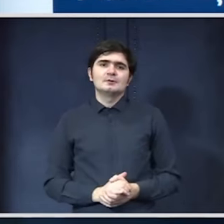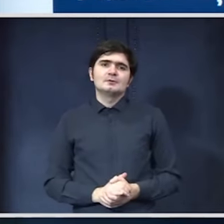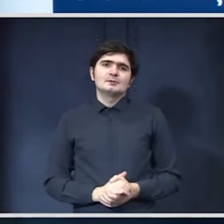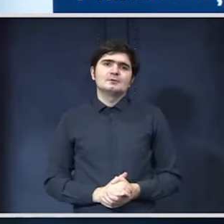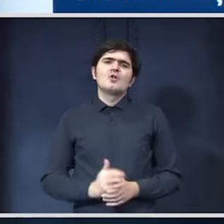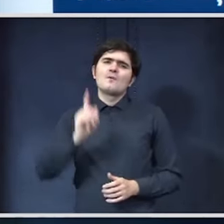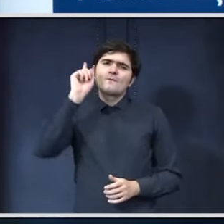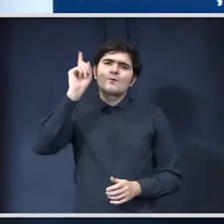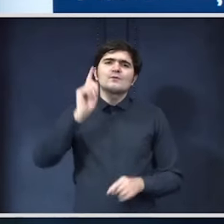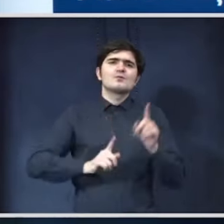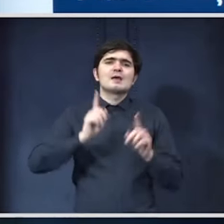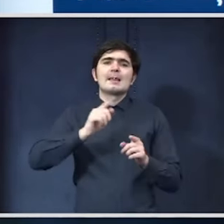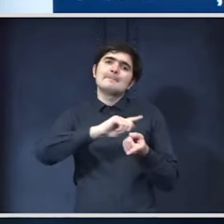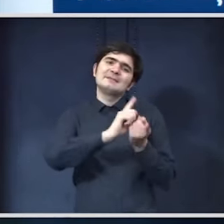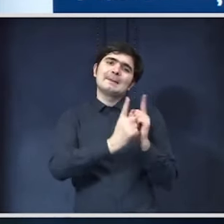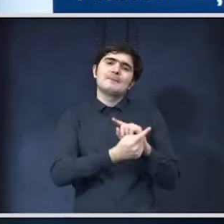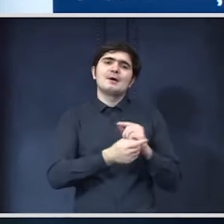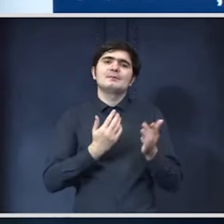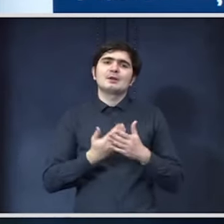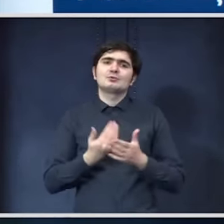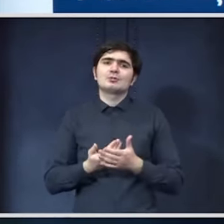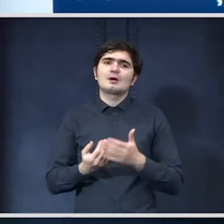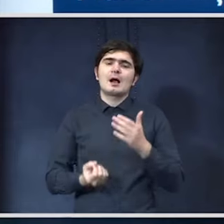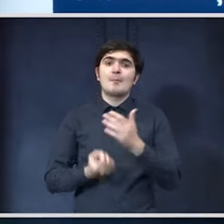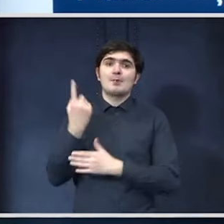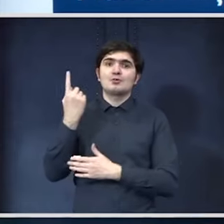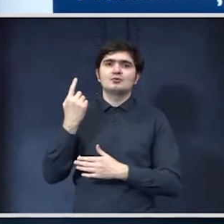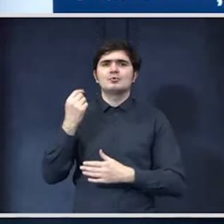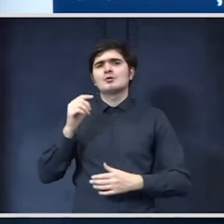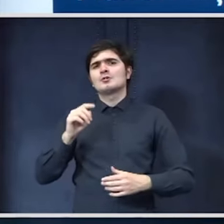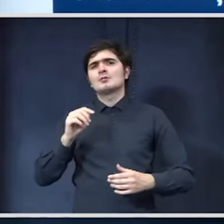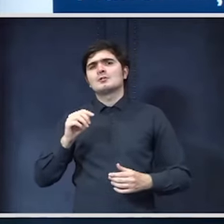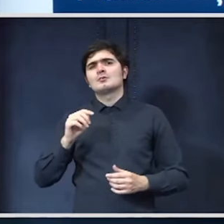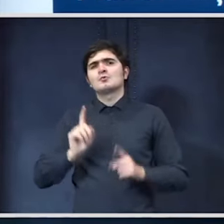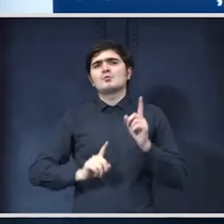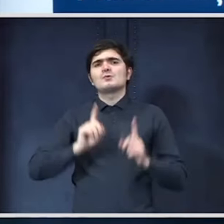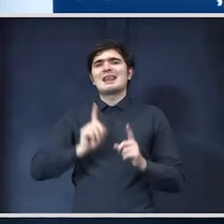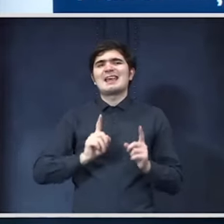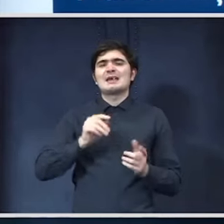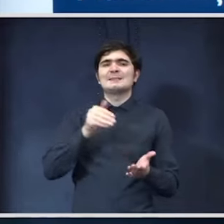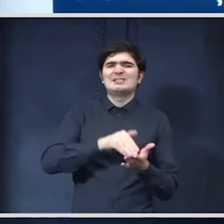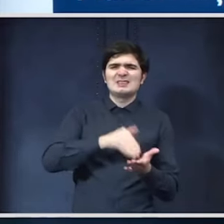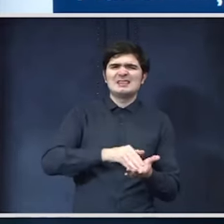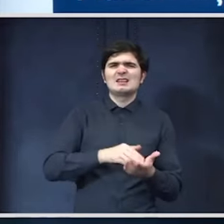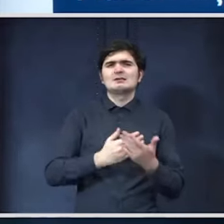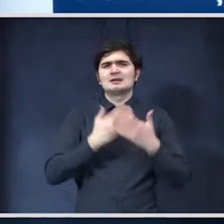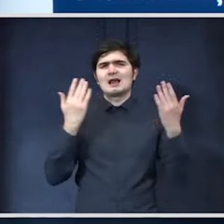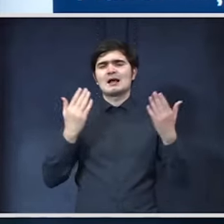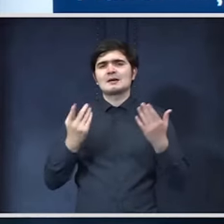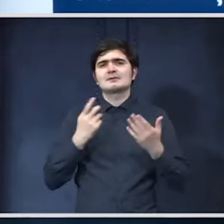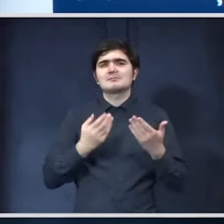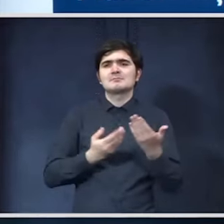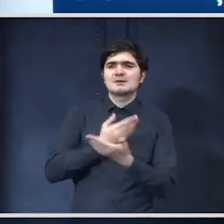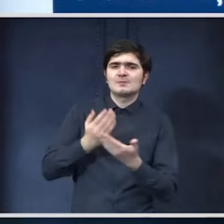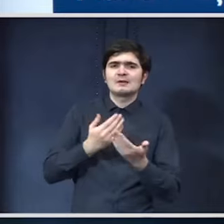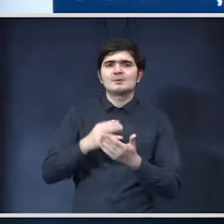vor fi însă modificări pentru că au apărut anumite anumite necesități evidente din dezbatele